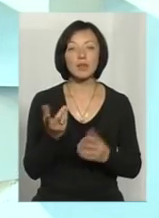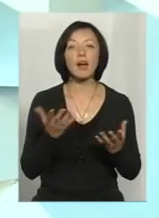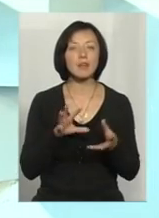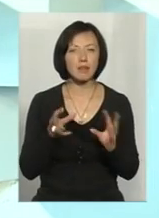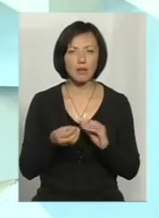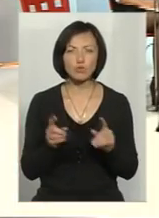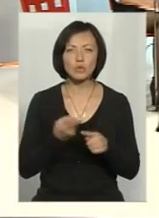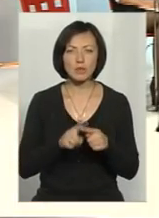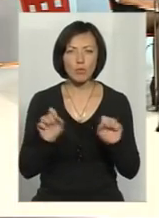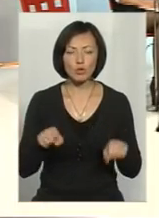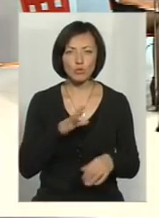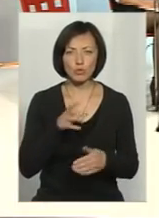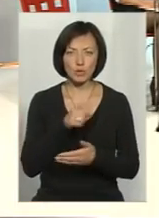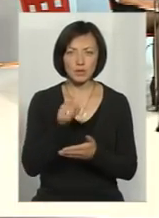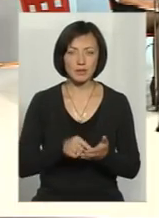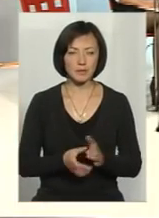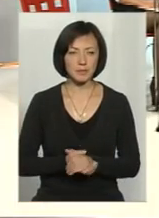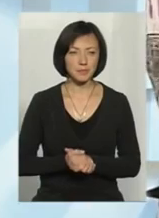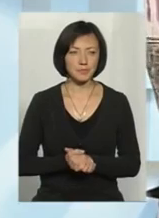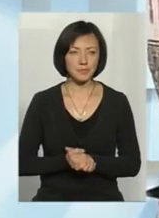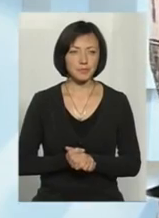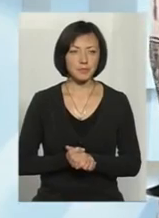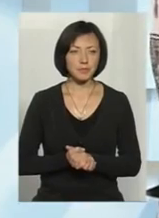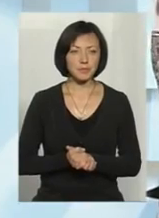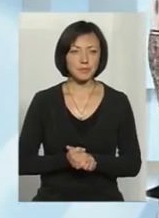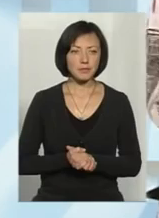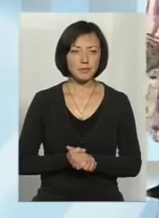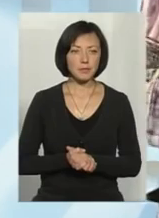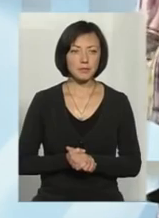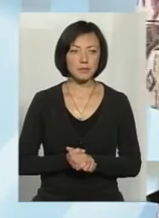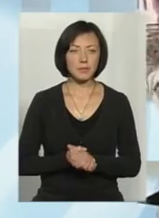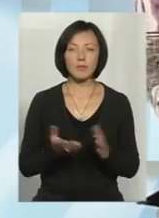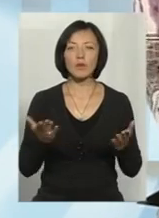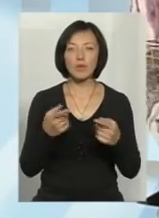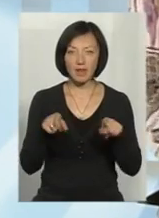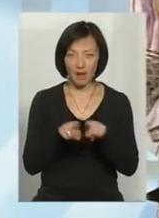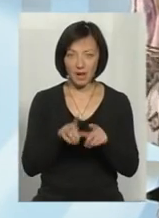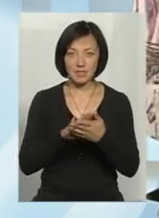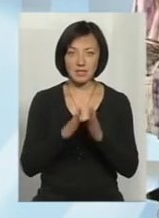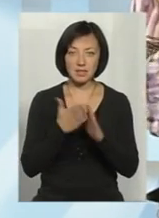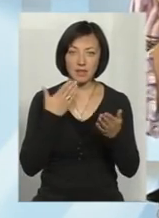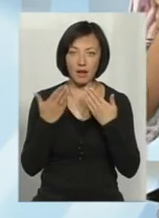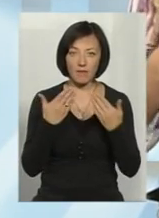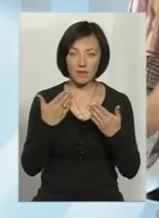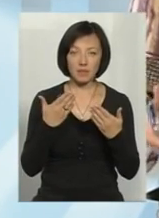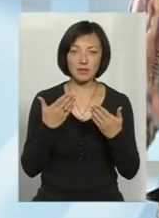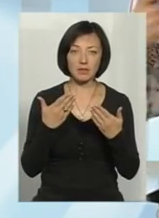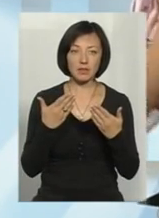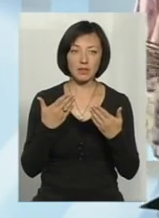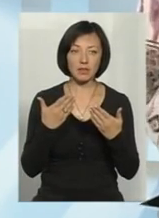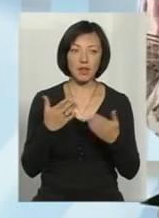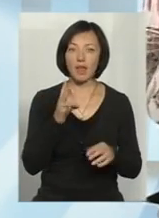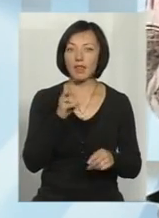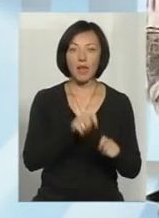це наслідки? Що це? Що за цим тягнеться? Що це несе? Ось таке ставлення, не